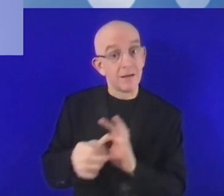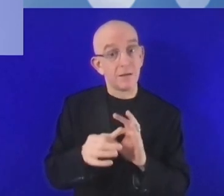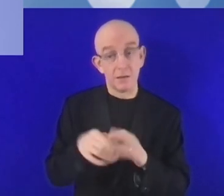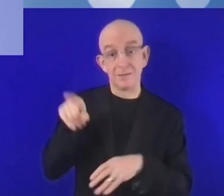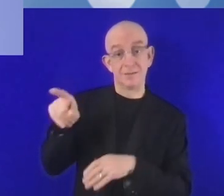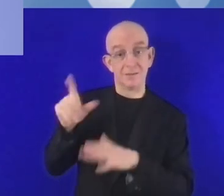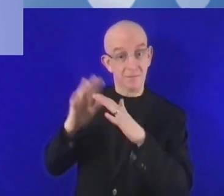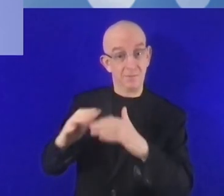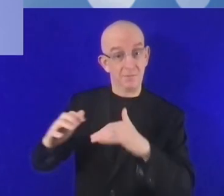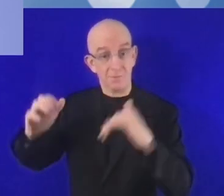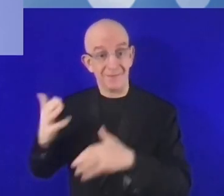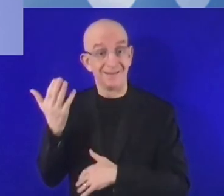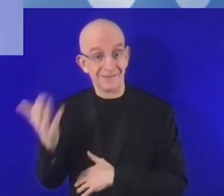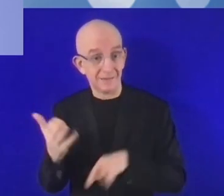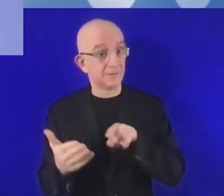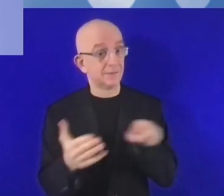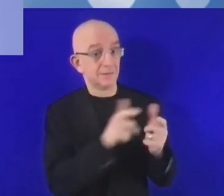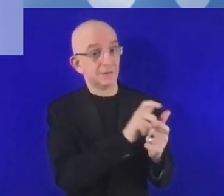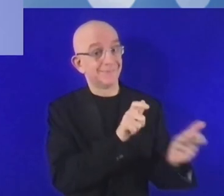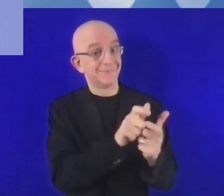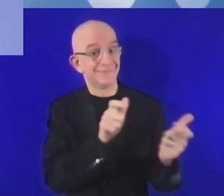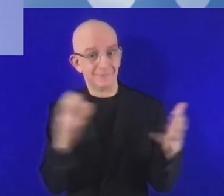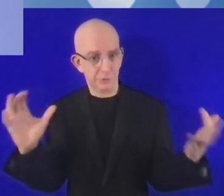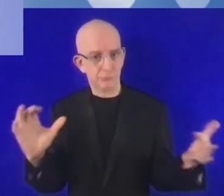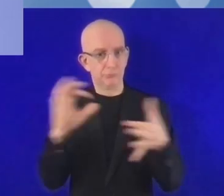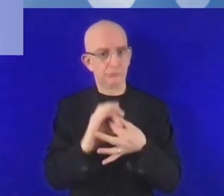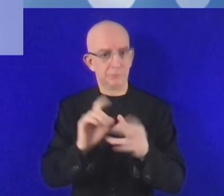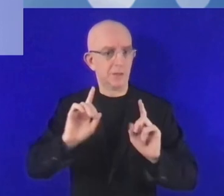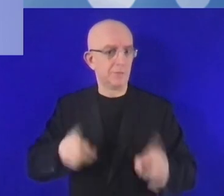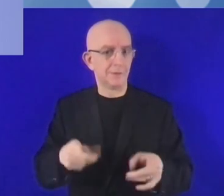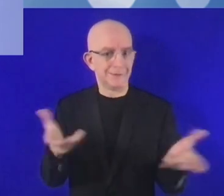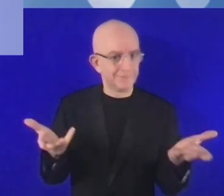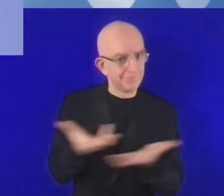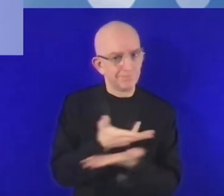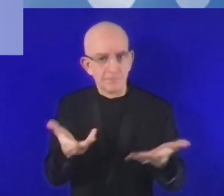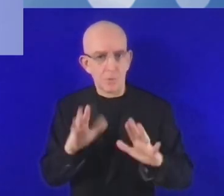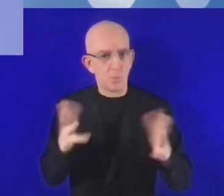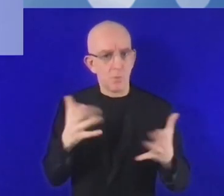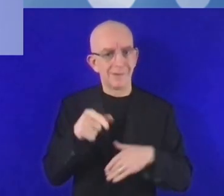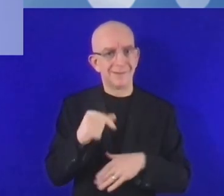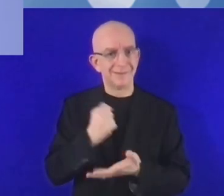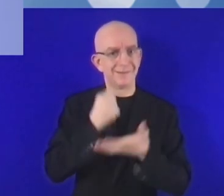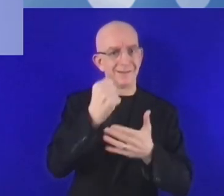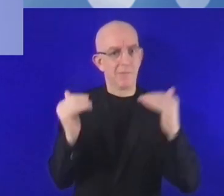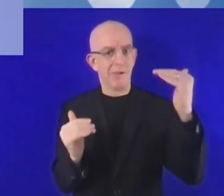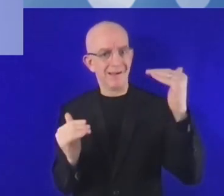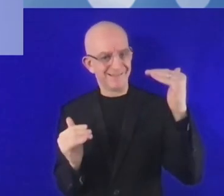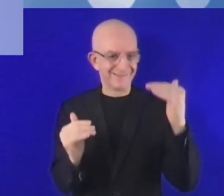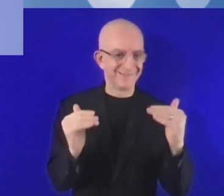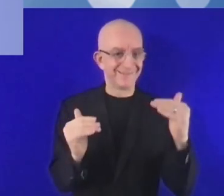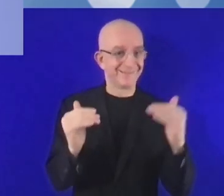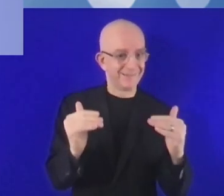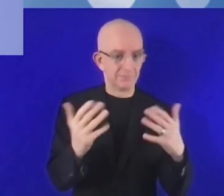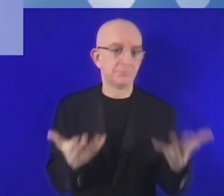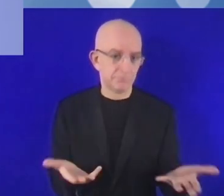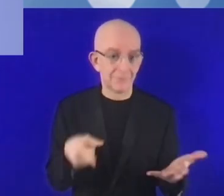ضروري لا غنى أنه. بالطبع الحوى الرقمية هذه ليست